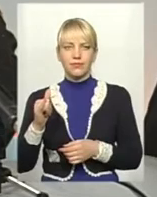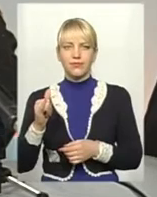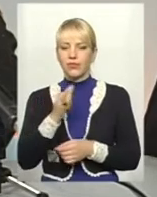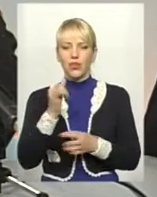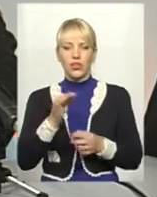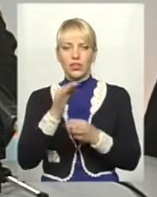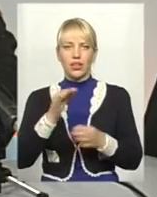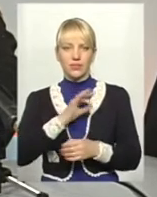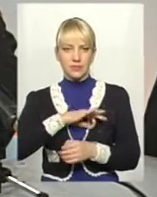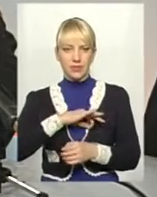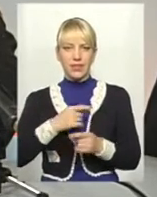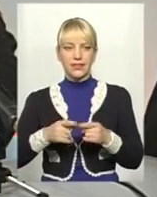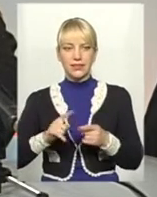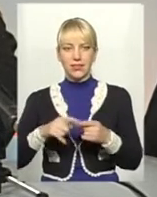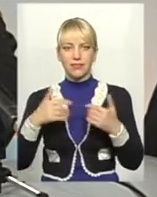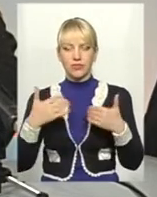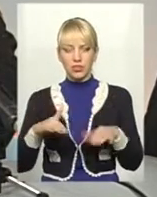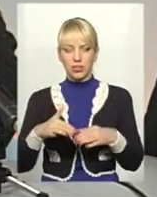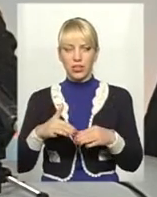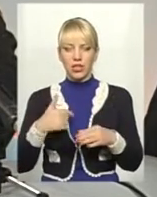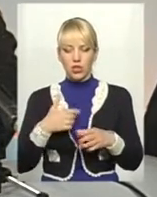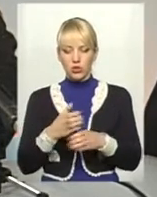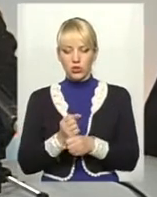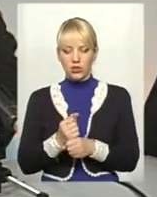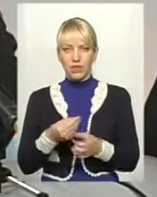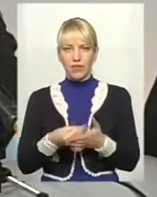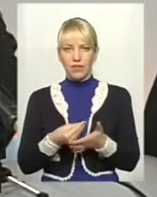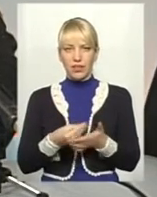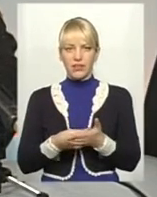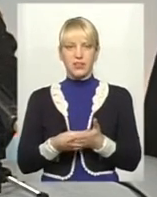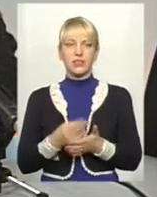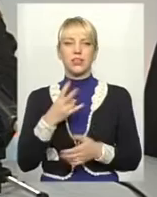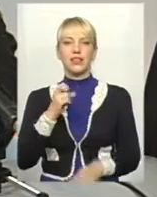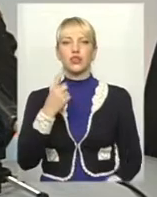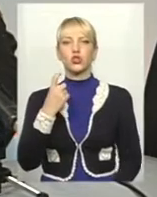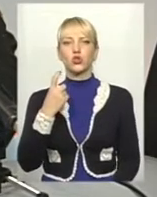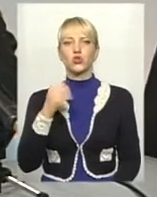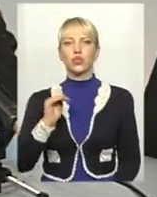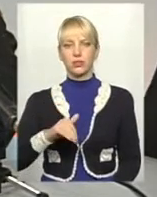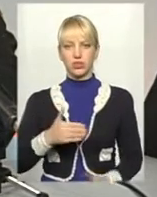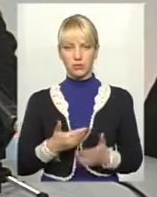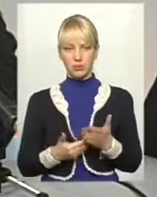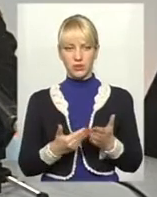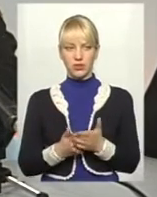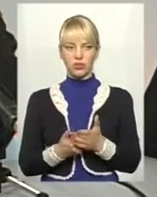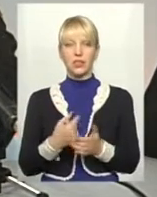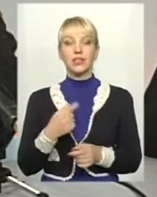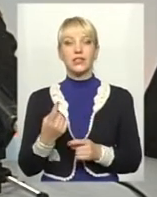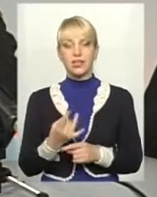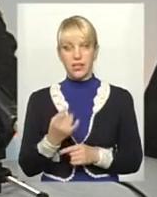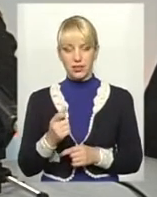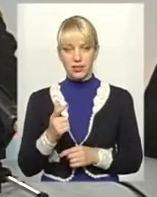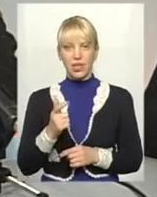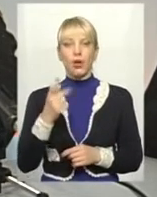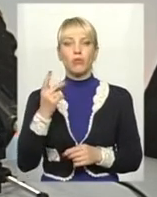тільки буде собі вартість. Це вже скоротило нам вартість. Значить, зменшило на 100 тисяч приблизно. Значить, це раз. По-друге,